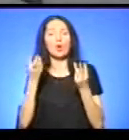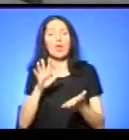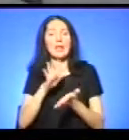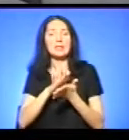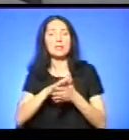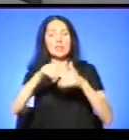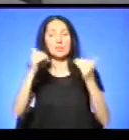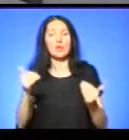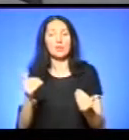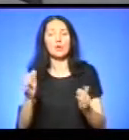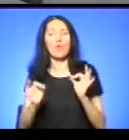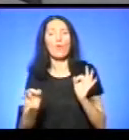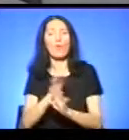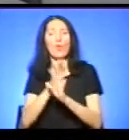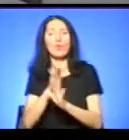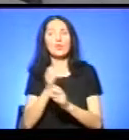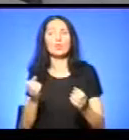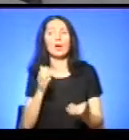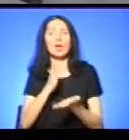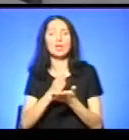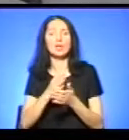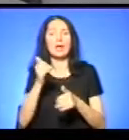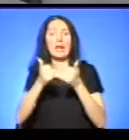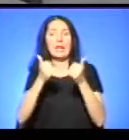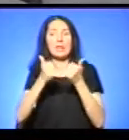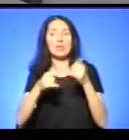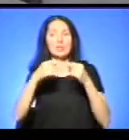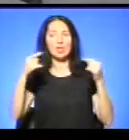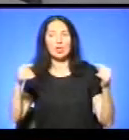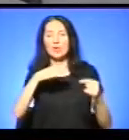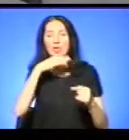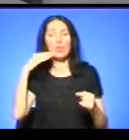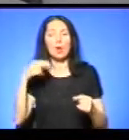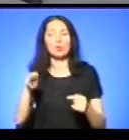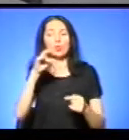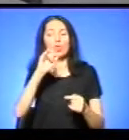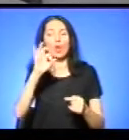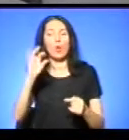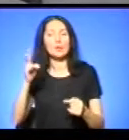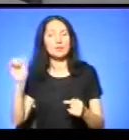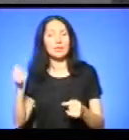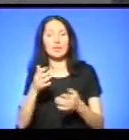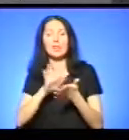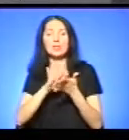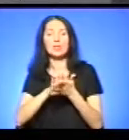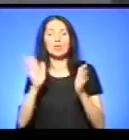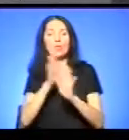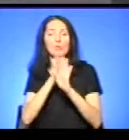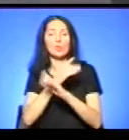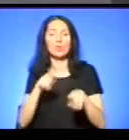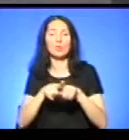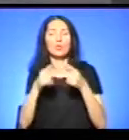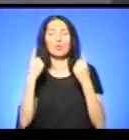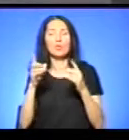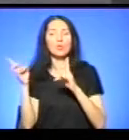виділяються в повітря речовини штучного походження, діоксини, які забруднюють повітря і таку непоправну шкоду